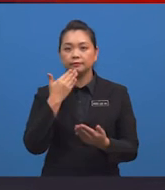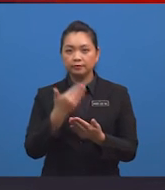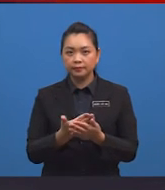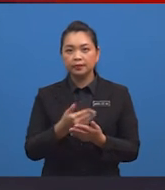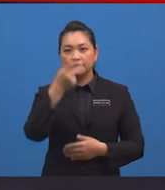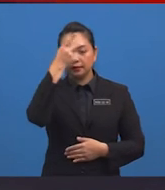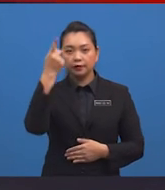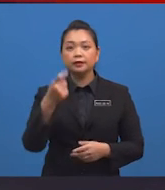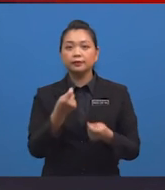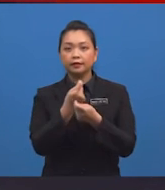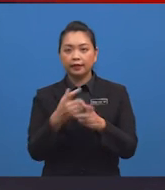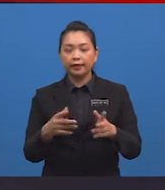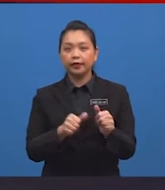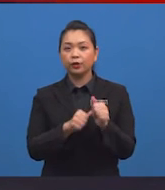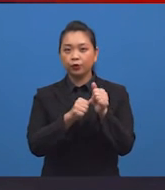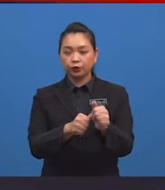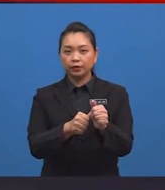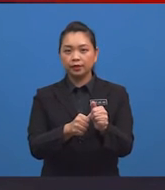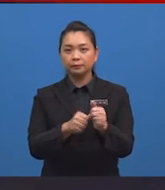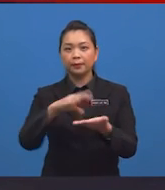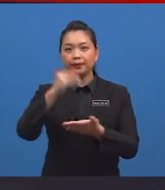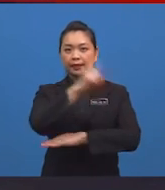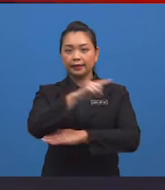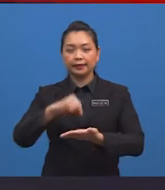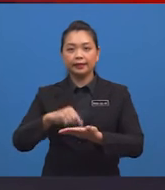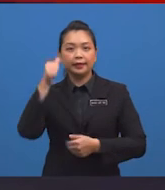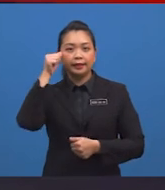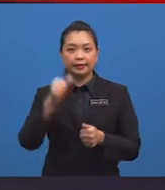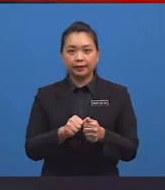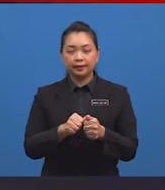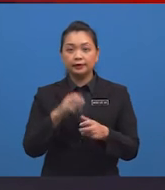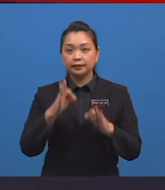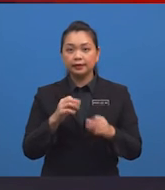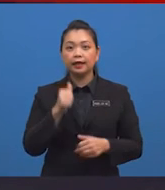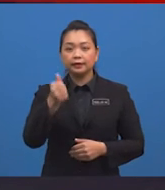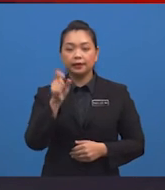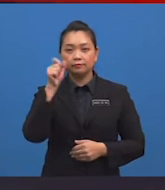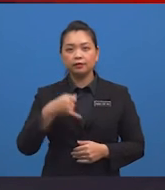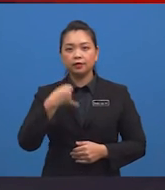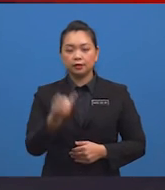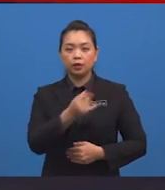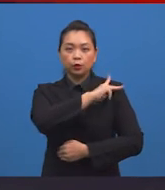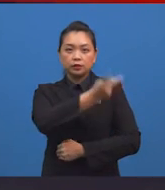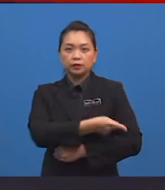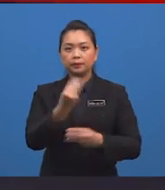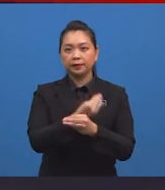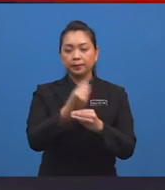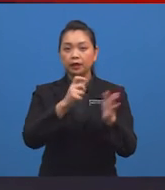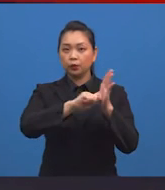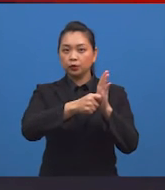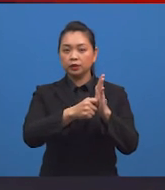kasih kerana telah mengikuti pembelajaran hari ini Ingat, jika anda ingin menguasai matematik